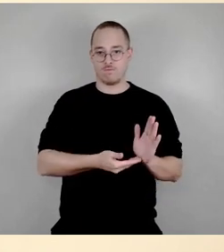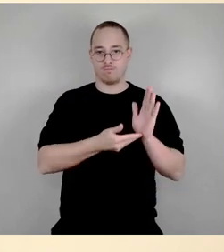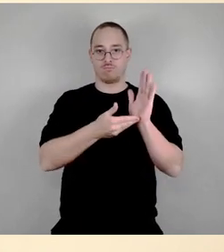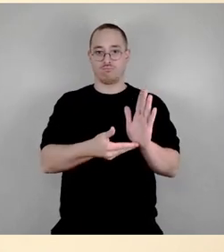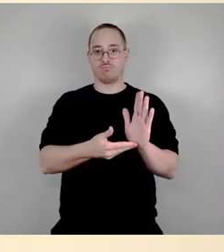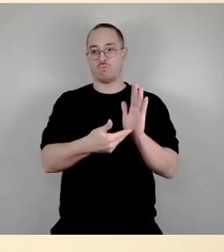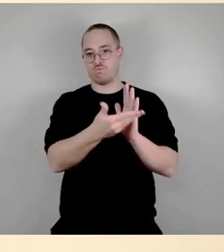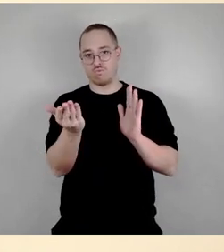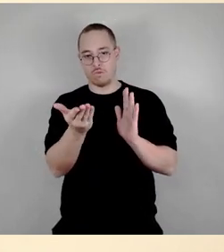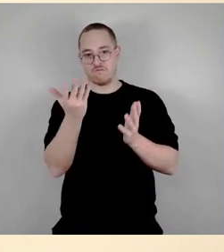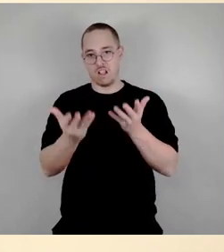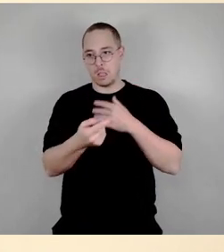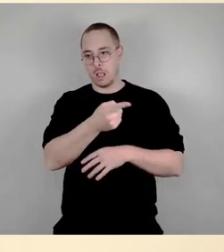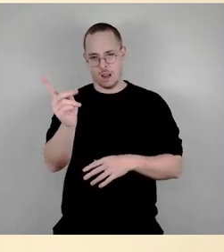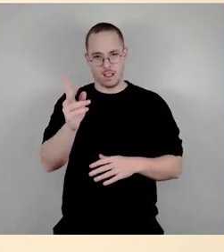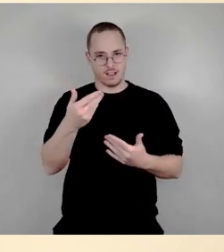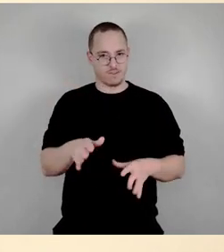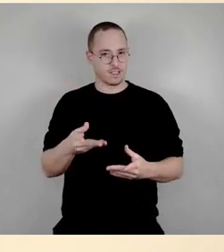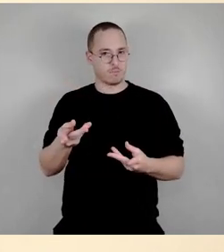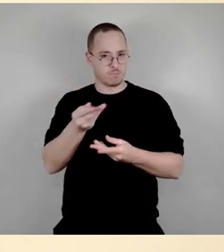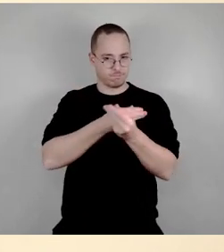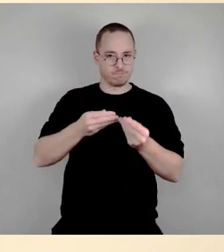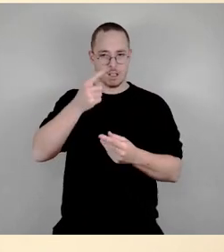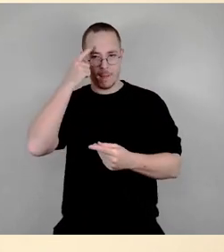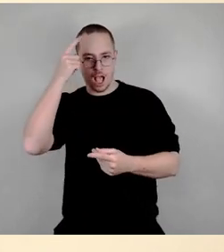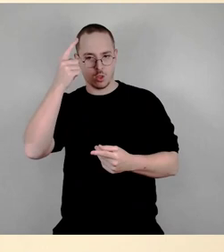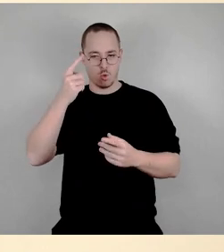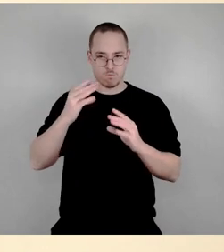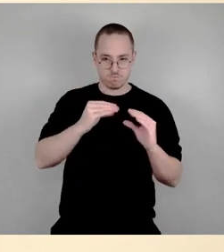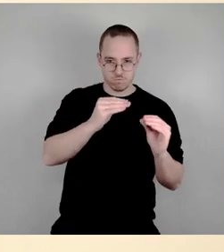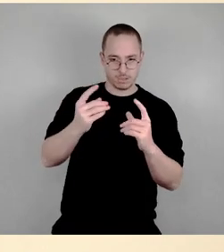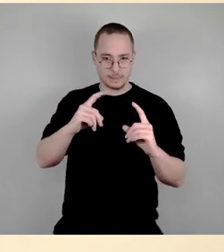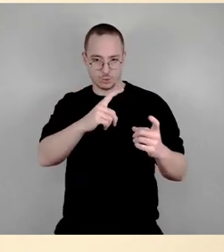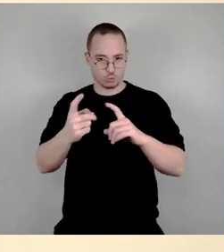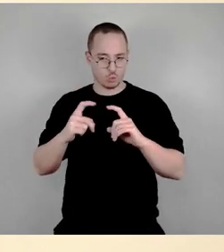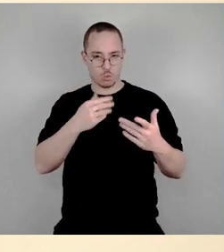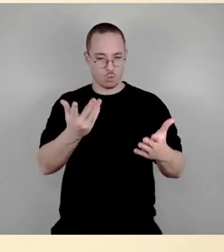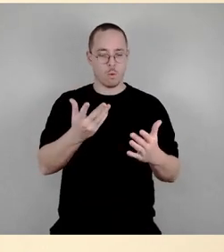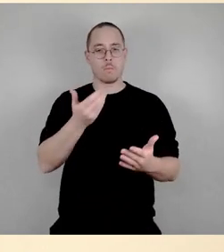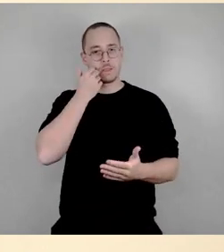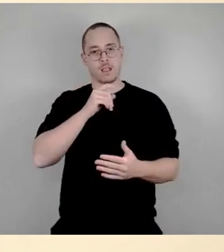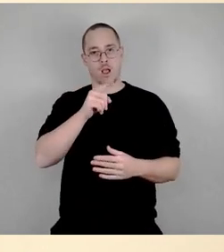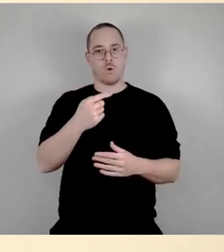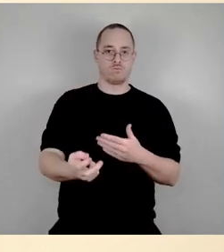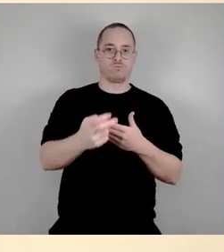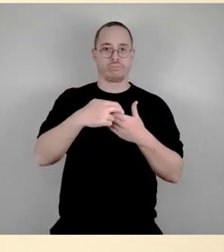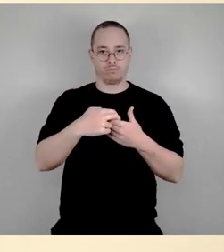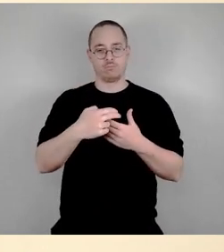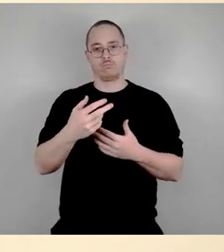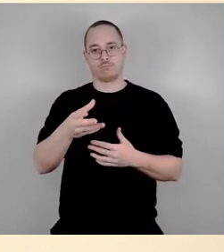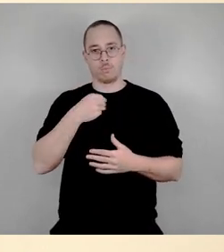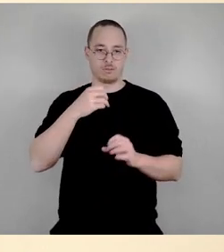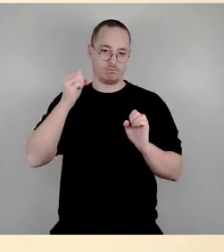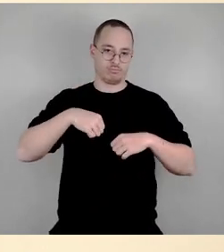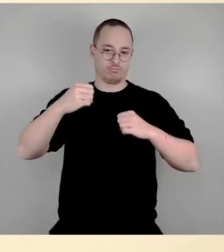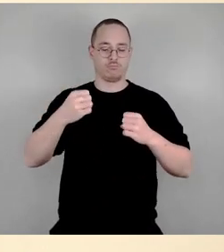den Beratungen und an dem Aushandlungsprozess für eine Satzung, die dann hoffentlich auch mit breiter Mehrheit hier getragen wird, recht herzlich